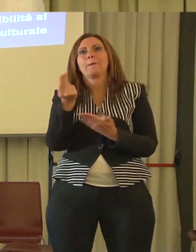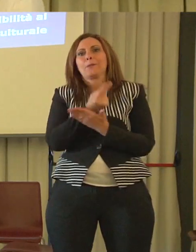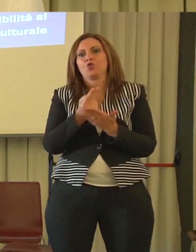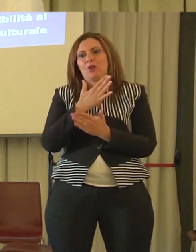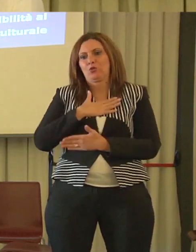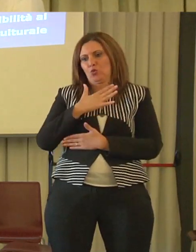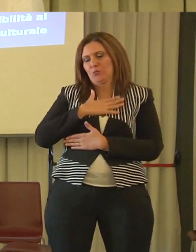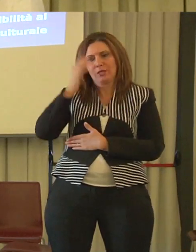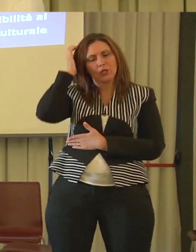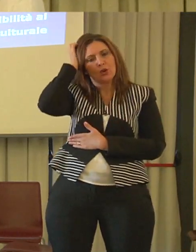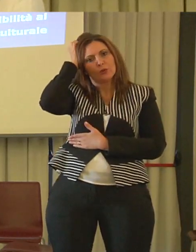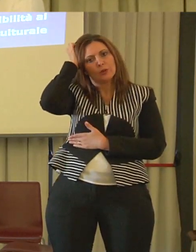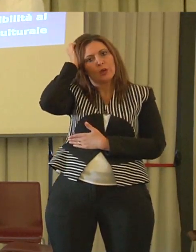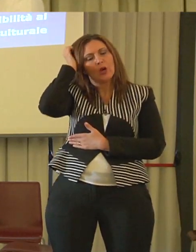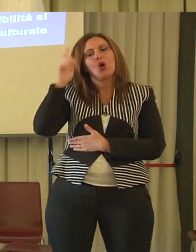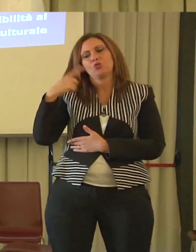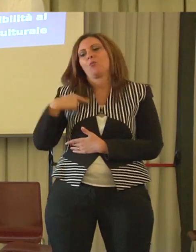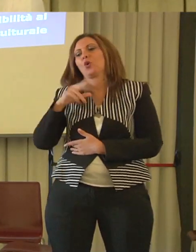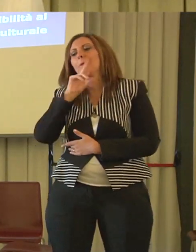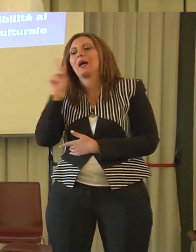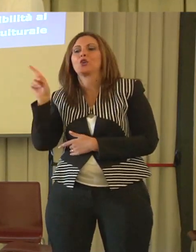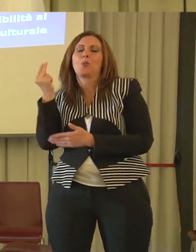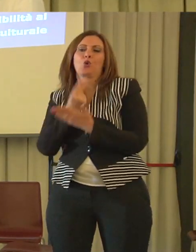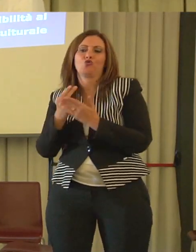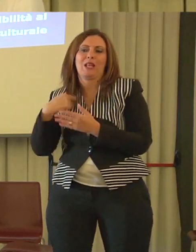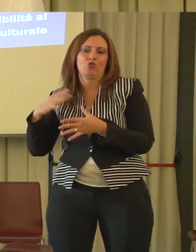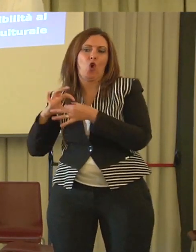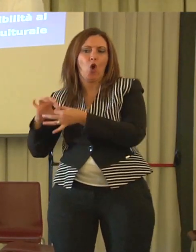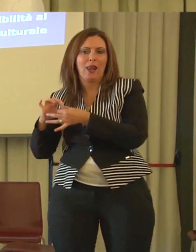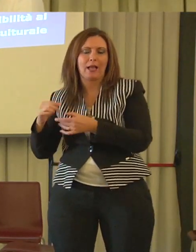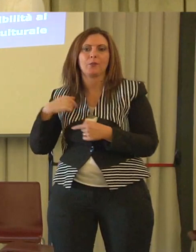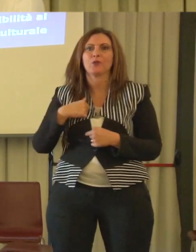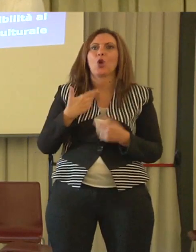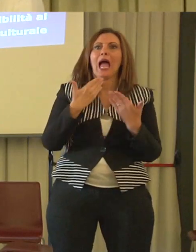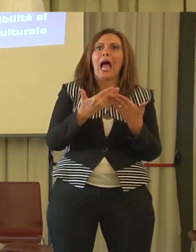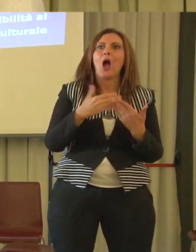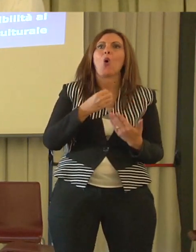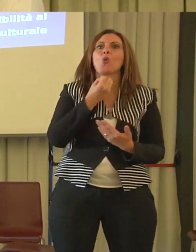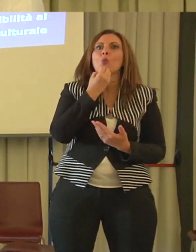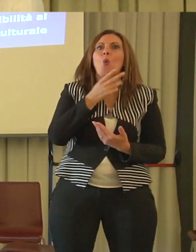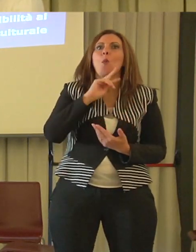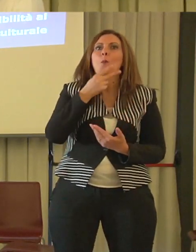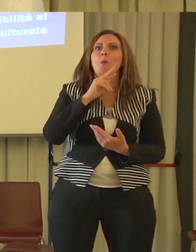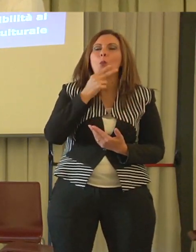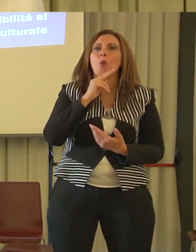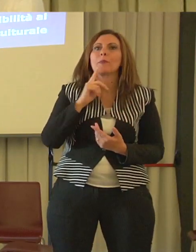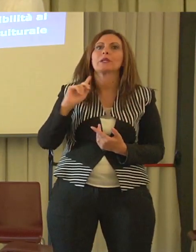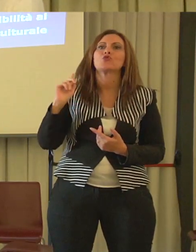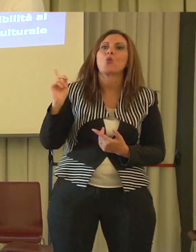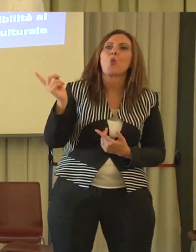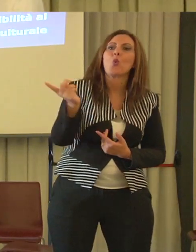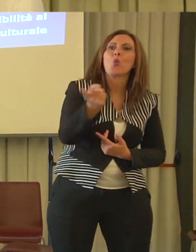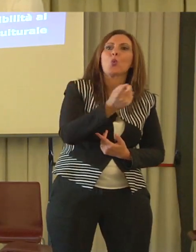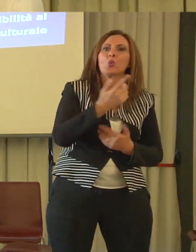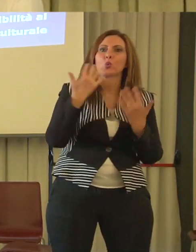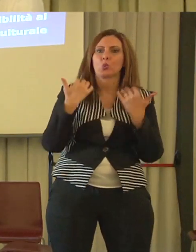accenno al progetto della collega. Auguro a tutti un buon pomeriggio, a tutto il parterre dei